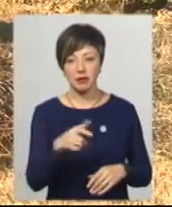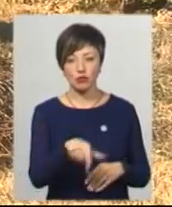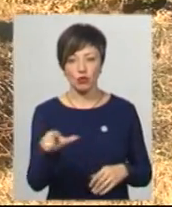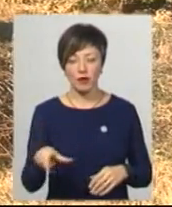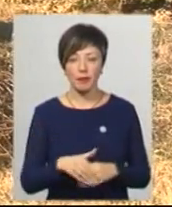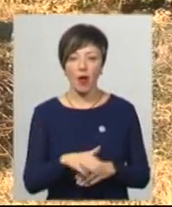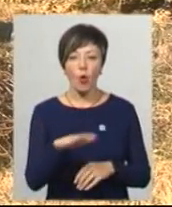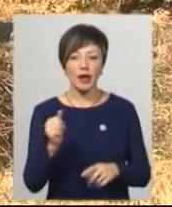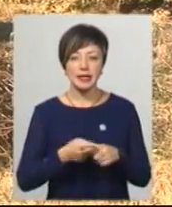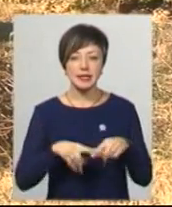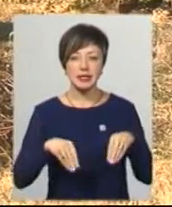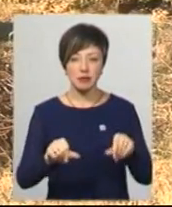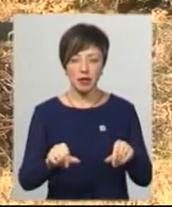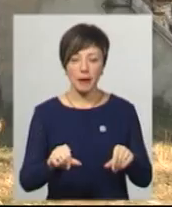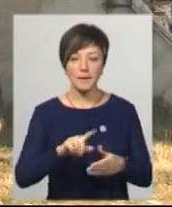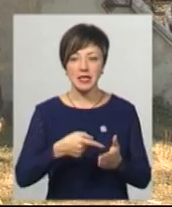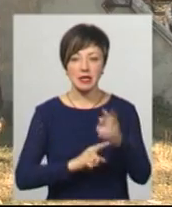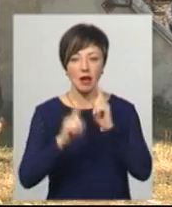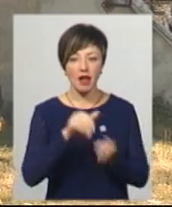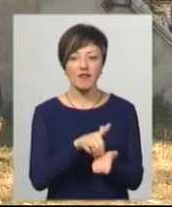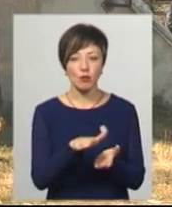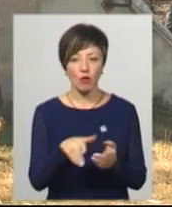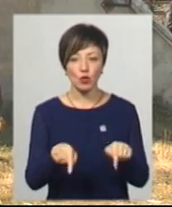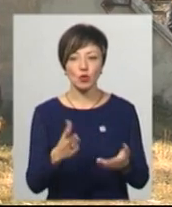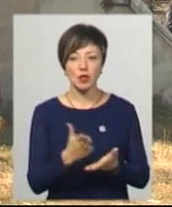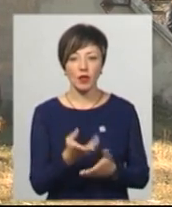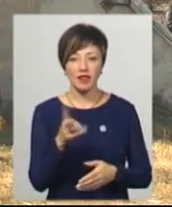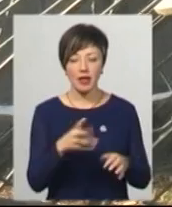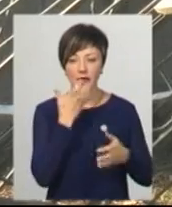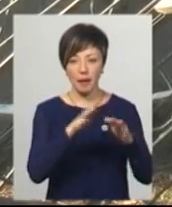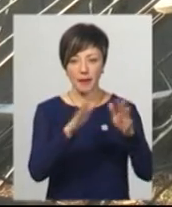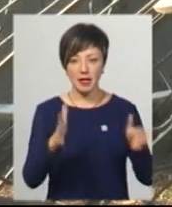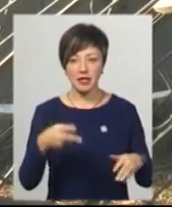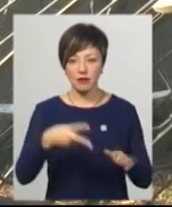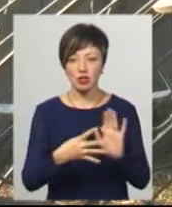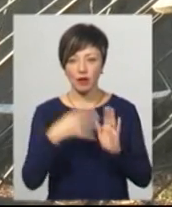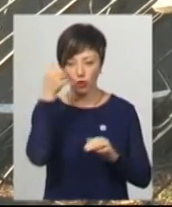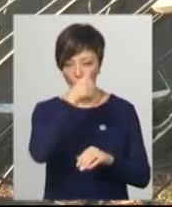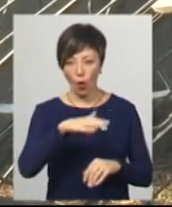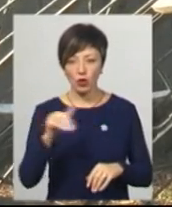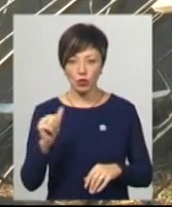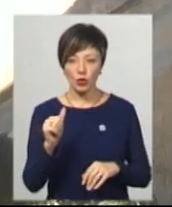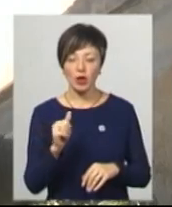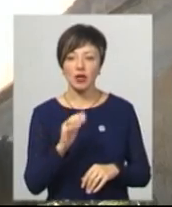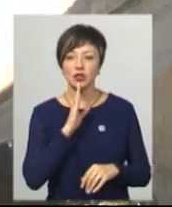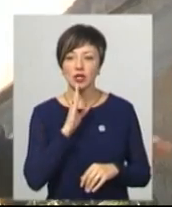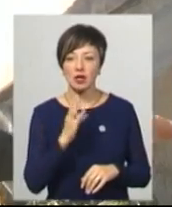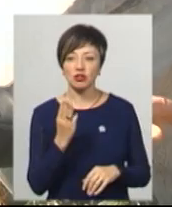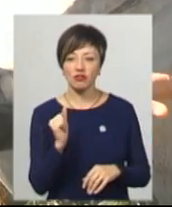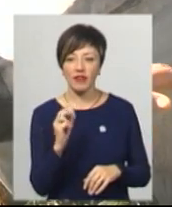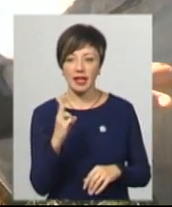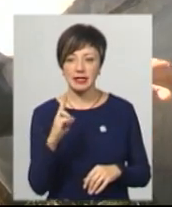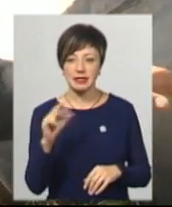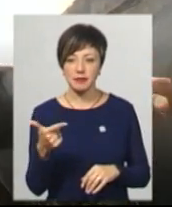В оренді цієї землі Качуровському в міській раді відмовили. Тут знаходяться дві теплиці, які з 2009 року орендує Валентина Швець. Тижні тому назад